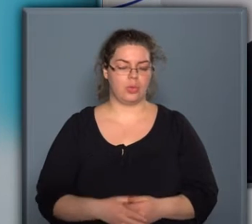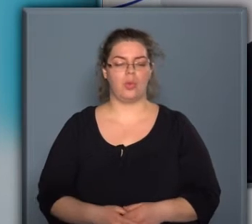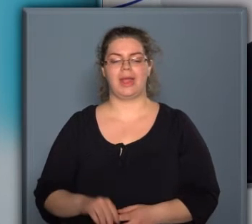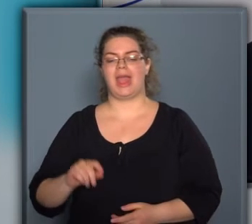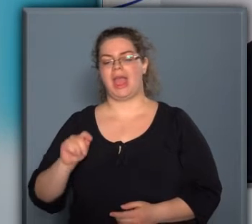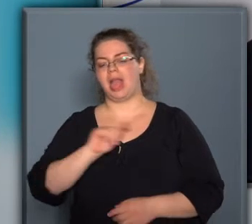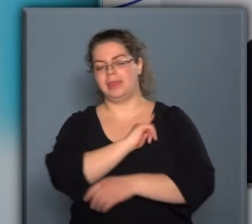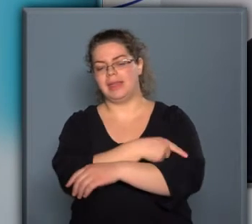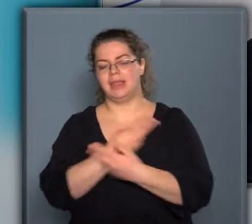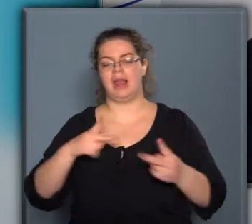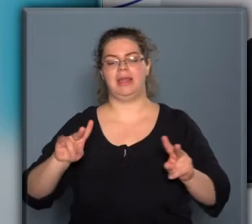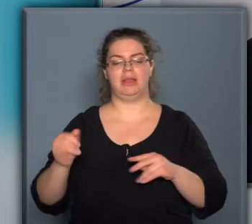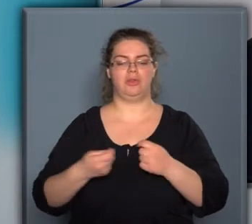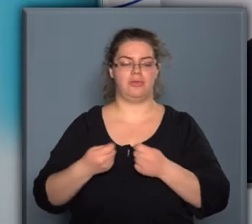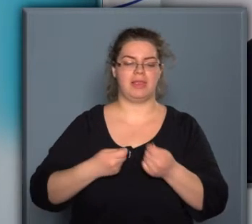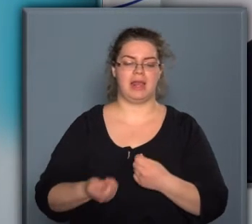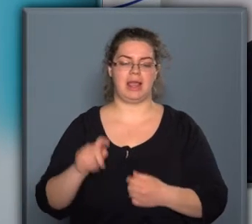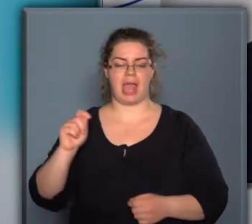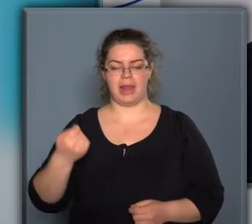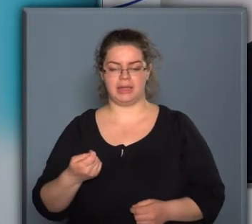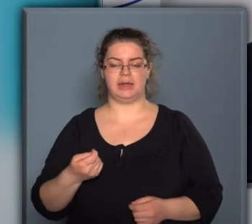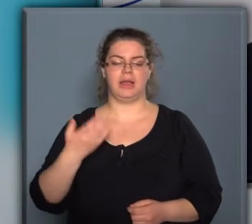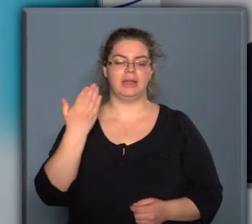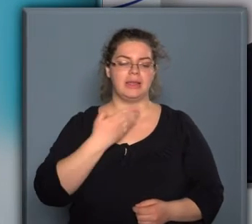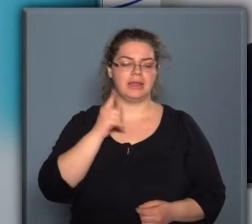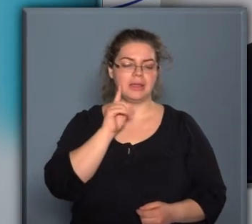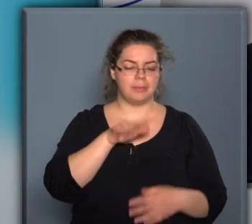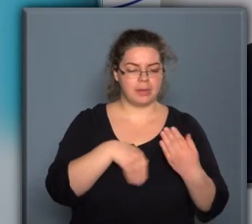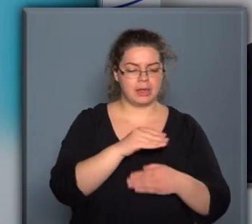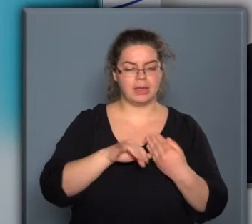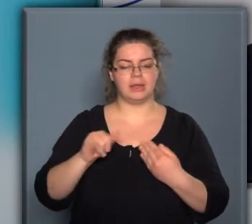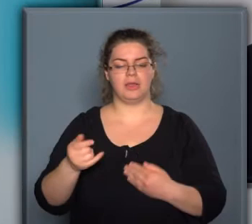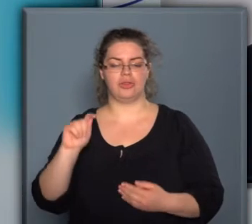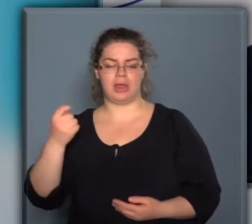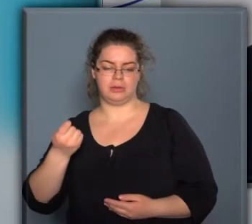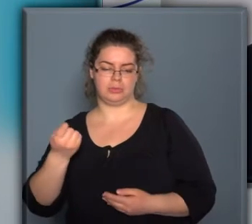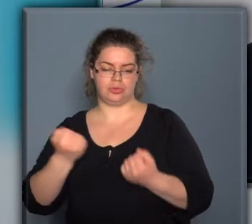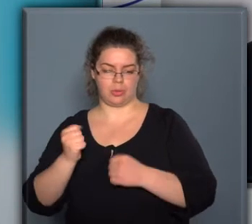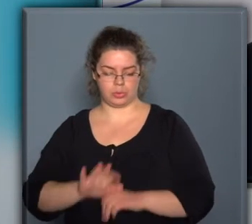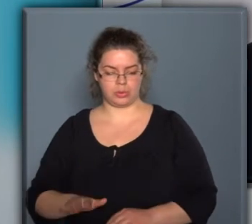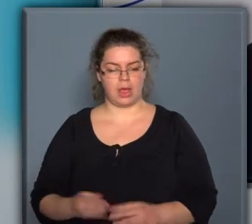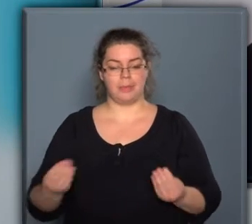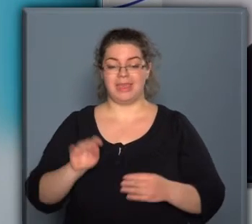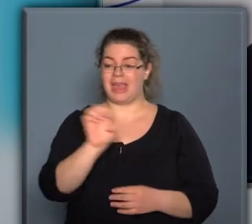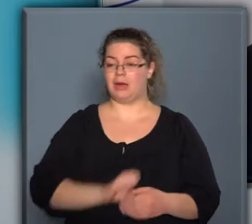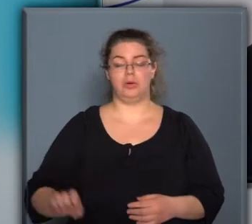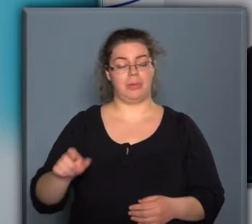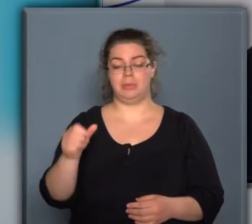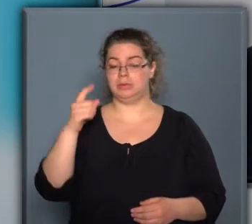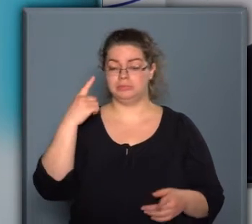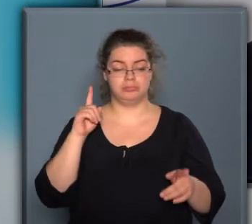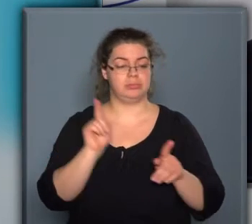Gyártunk energiállatáshoz és vezérléshez elektronikákat hibrid és teljesen elektronos autók számára, amelyben Európában